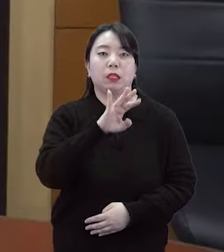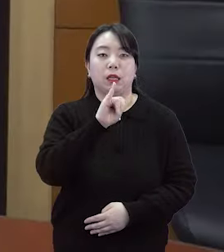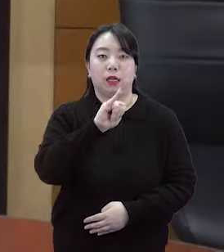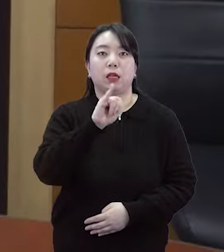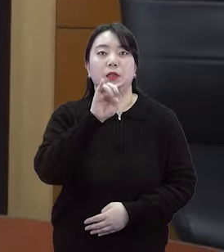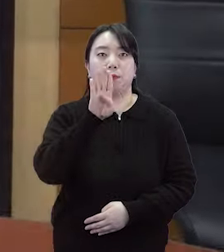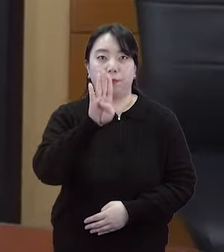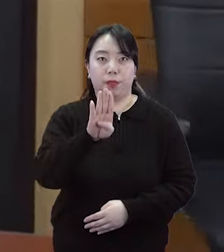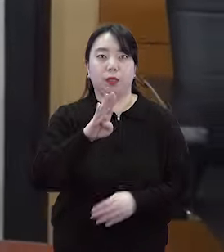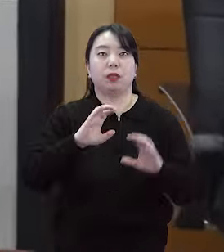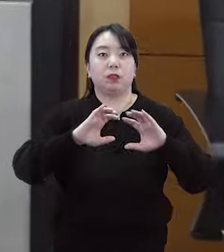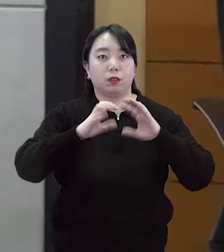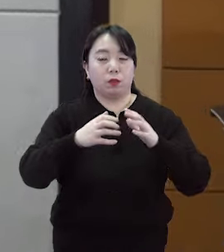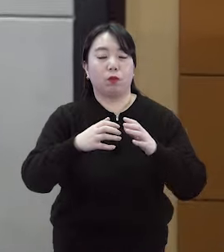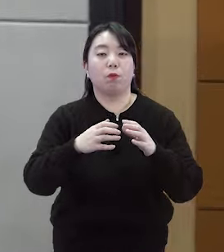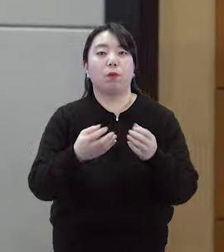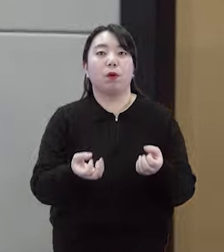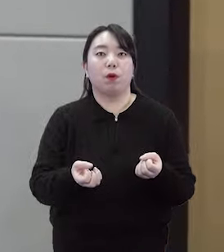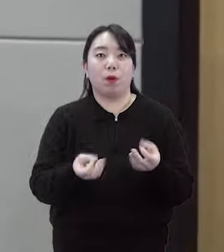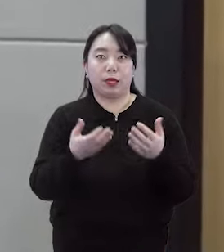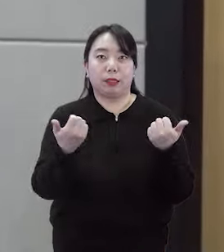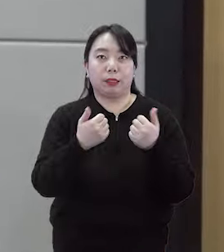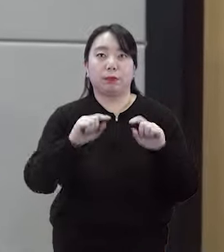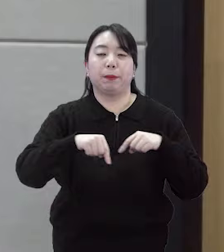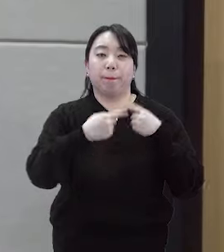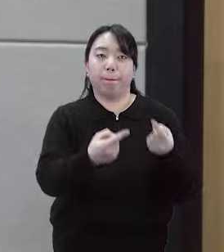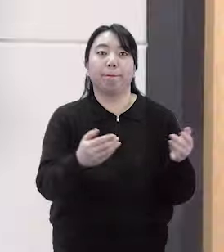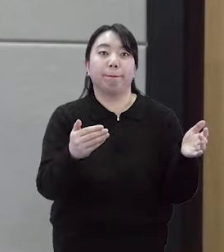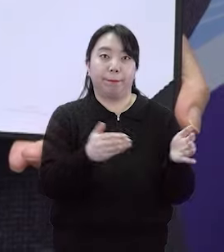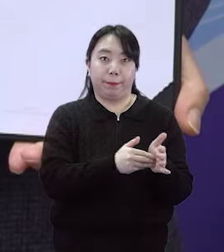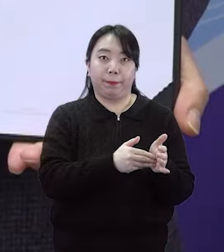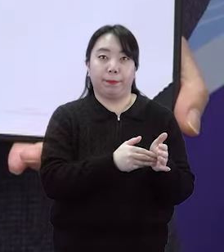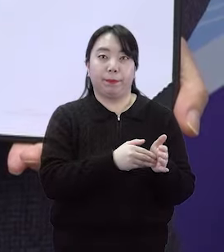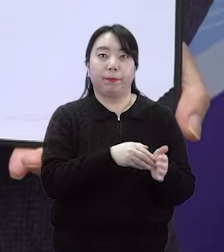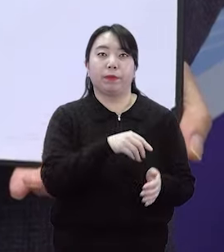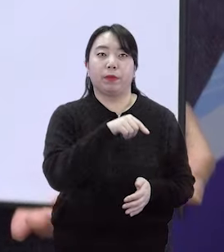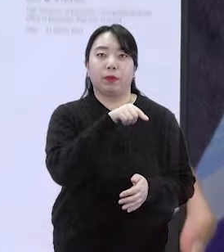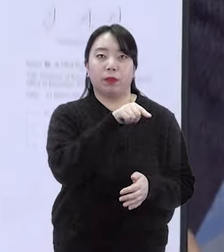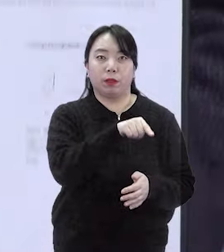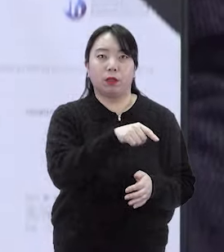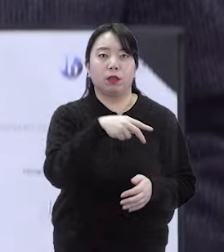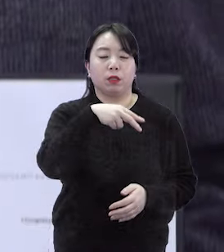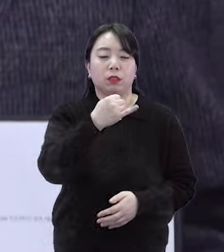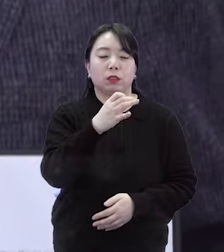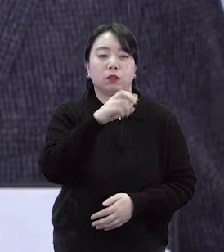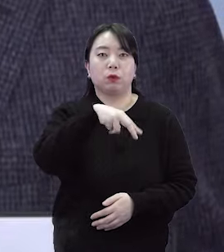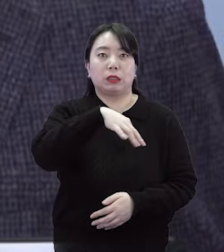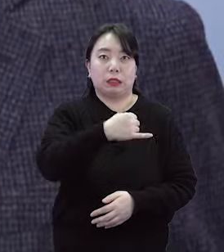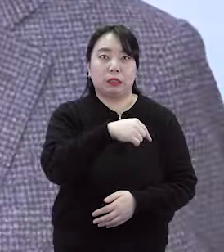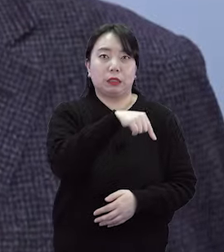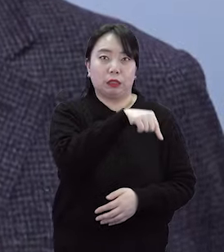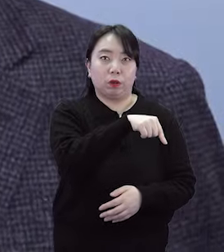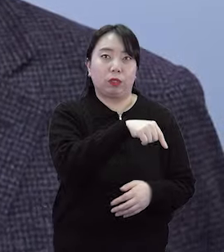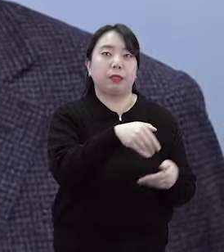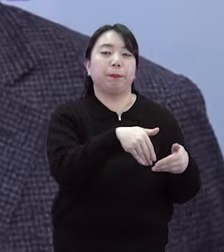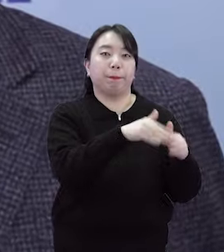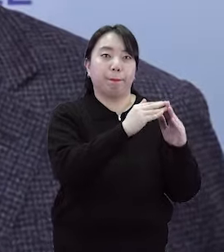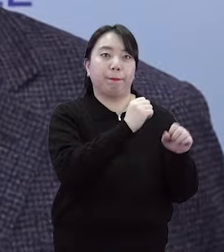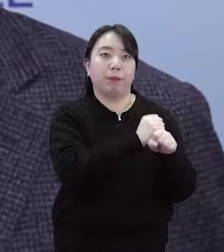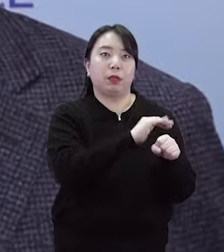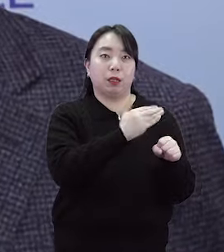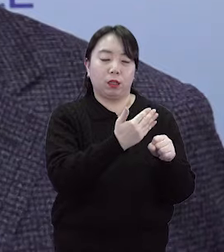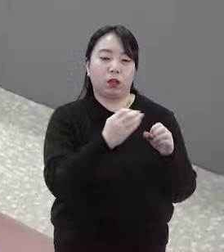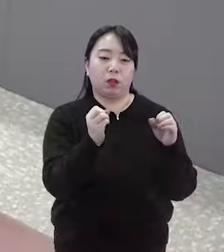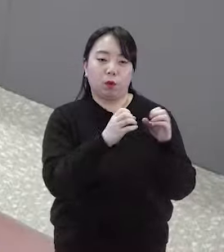컨퍼런스에 참여했습니다 국제바칼로레아는 스위스 제네바를 기반으로 설립되었는데요 토론과